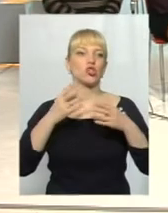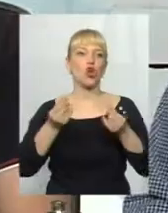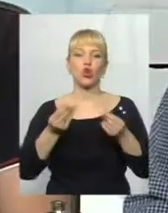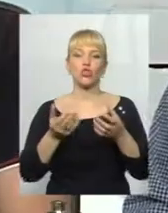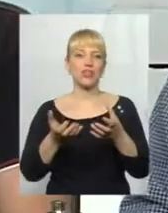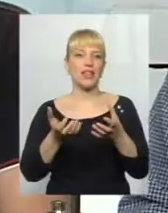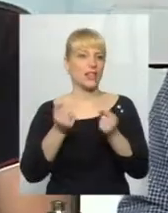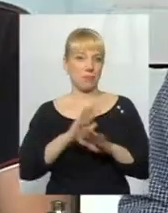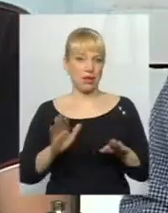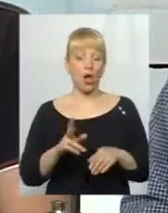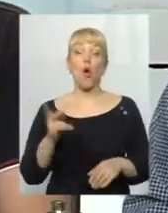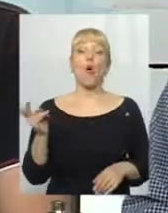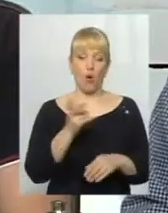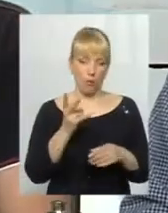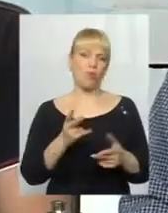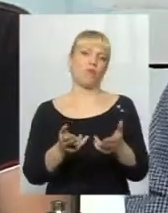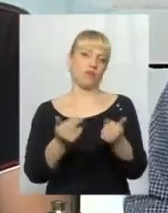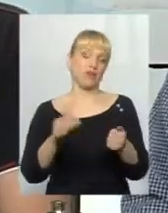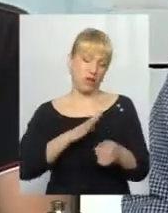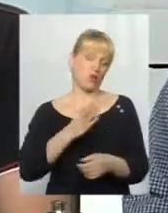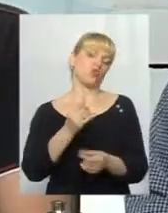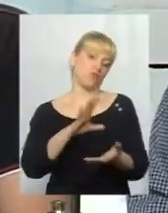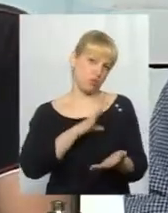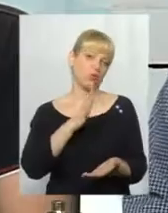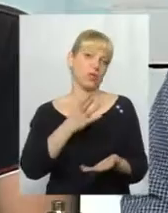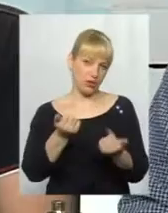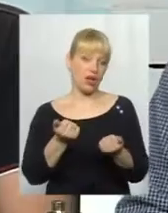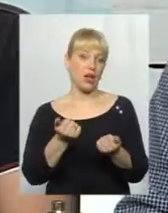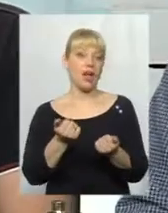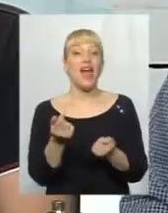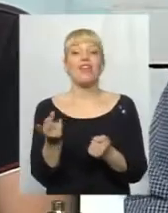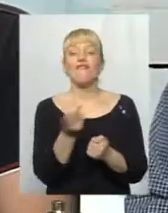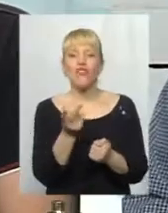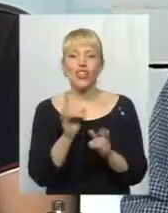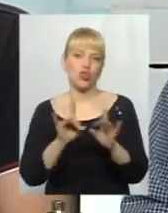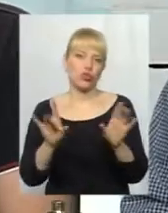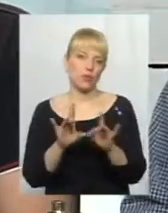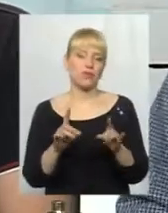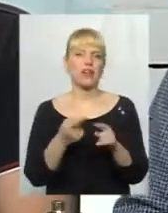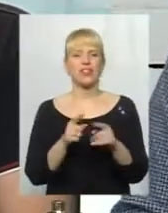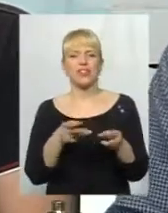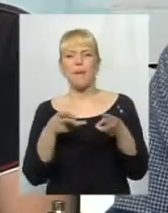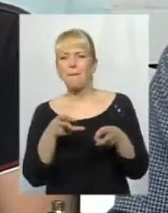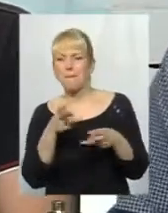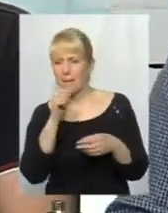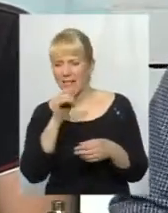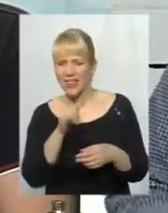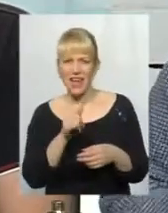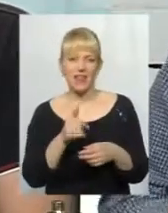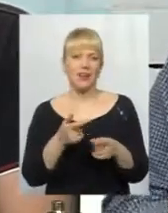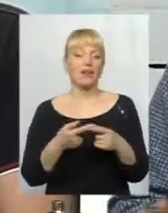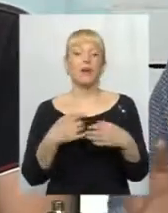Оба, обидва вони підтвердили гроші. були? Так, гроші були. І вони розповідали, що гроші чи на Пальне, чи на АТО, чи